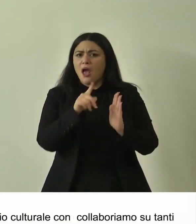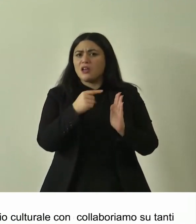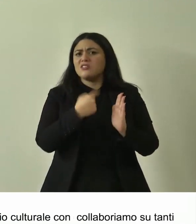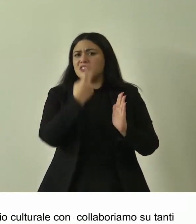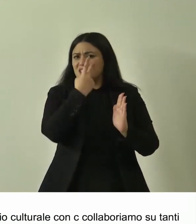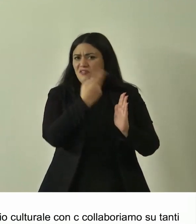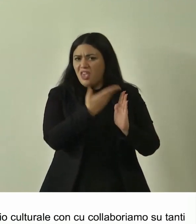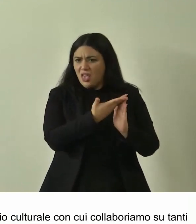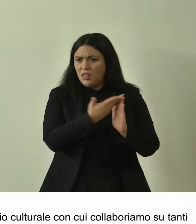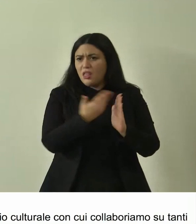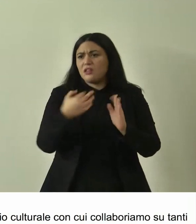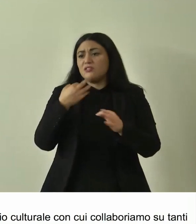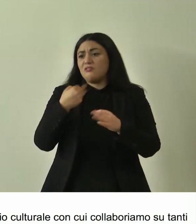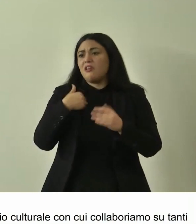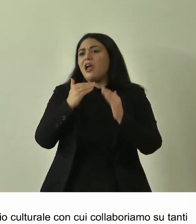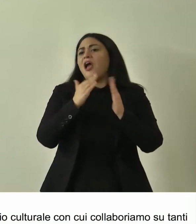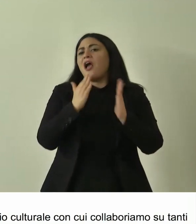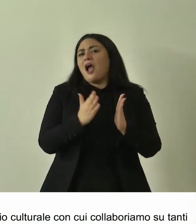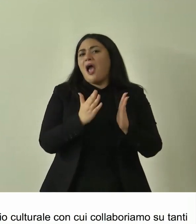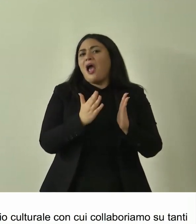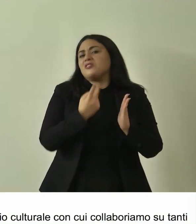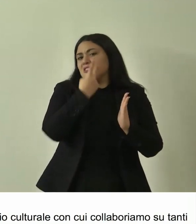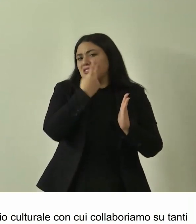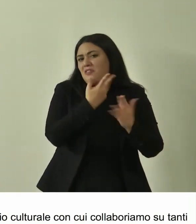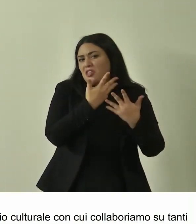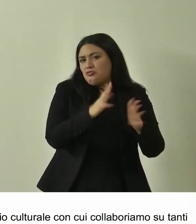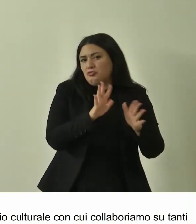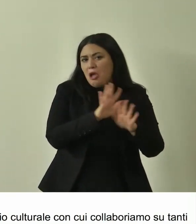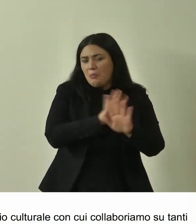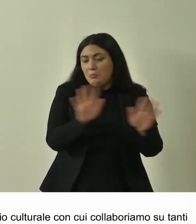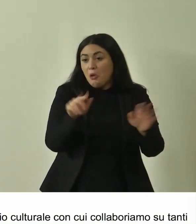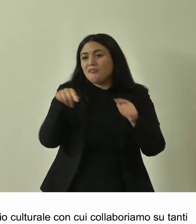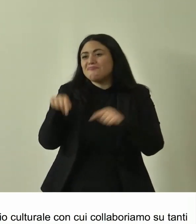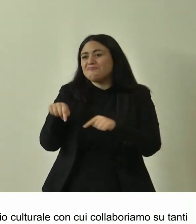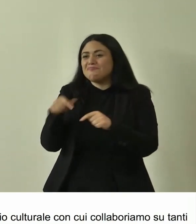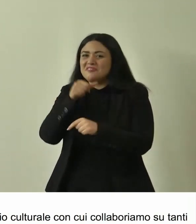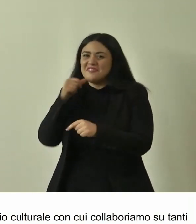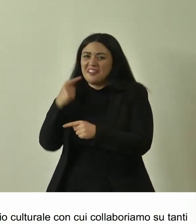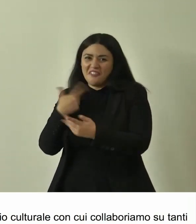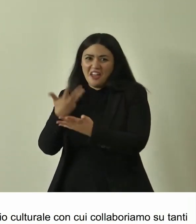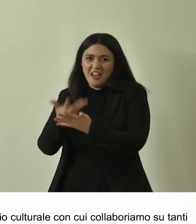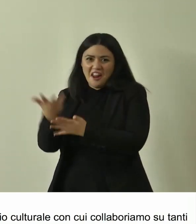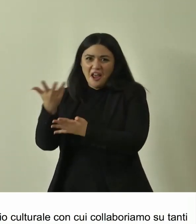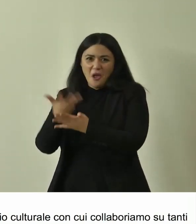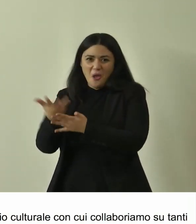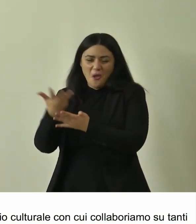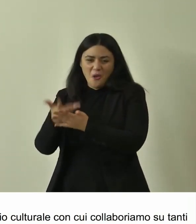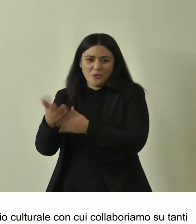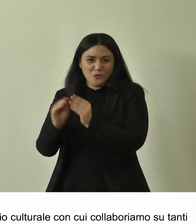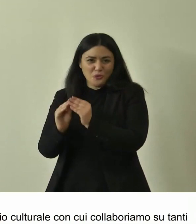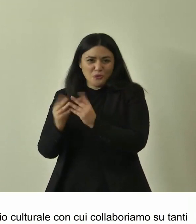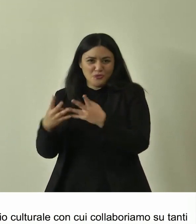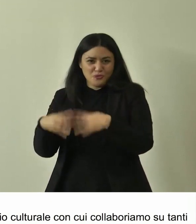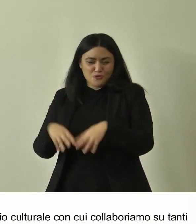per voi ve le racconto allora innanzitutto